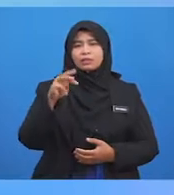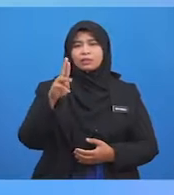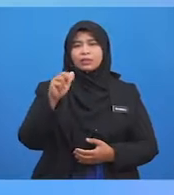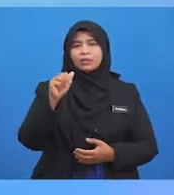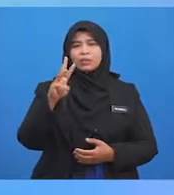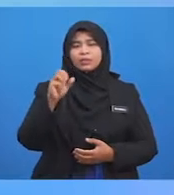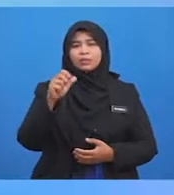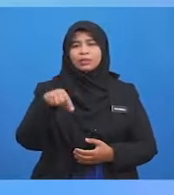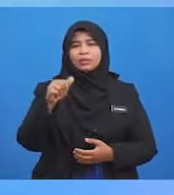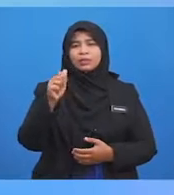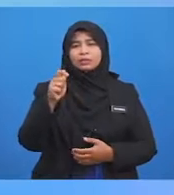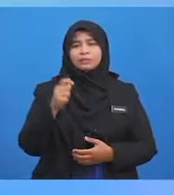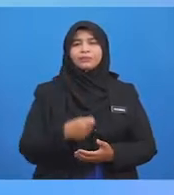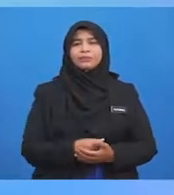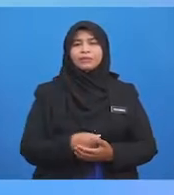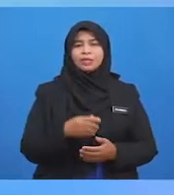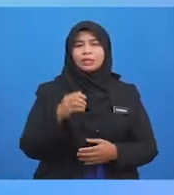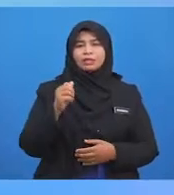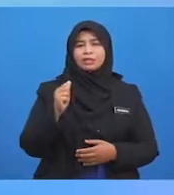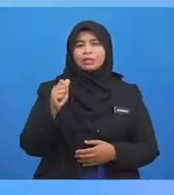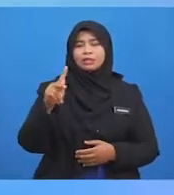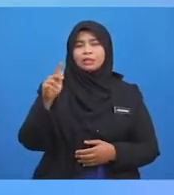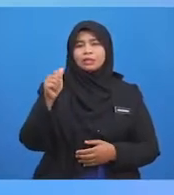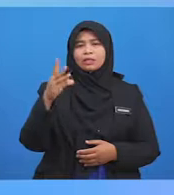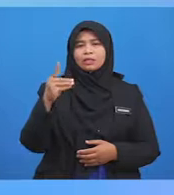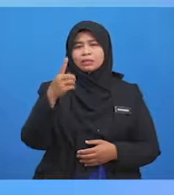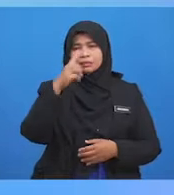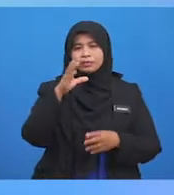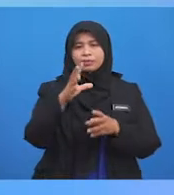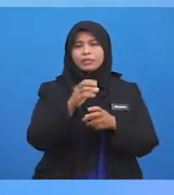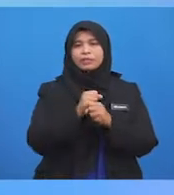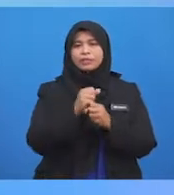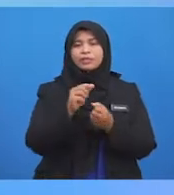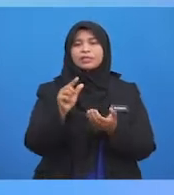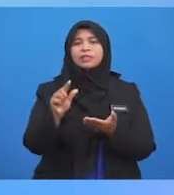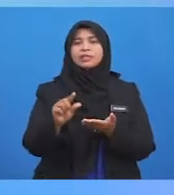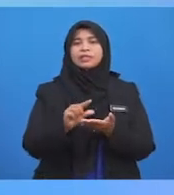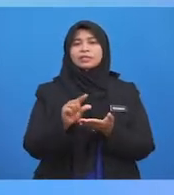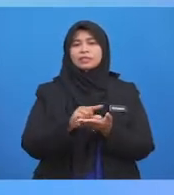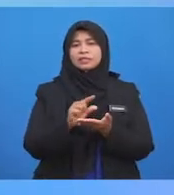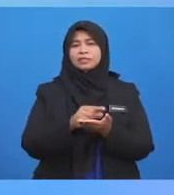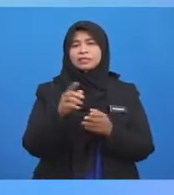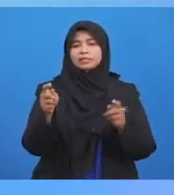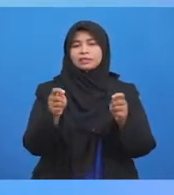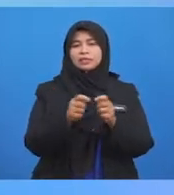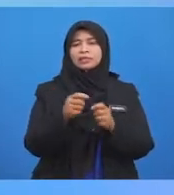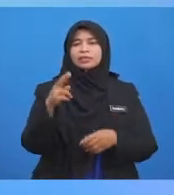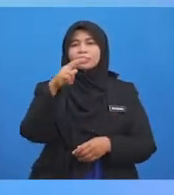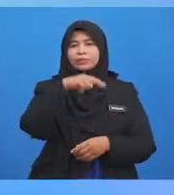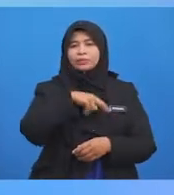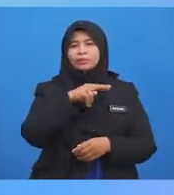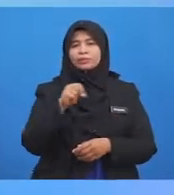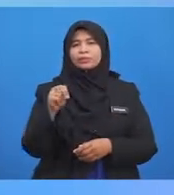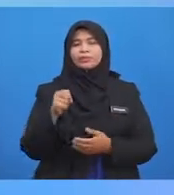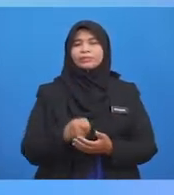Bermaksud Akad Untuk mendapatkan Ganjaran Seperti Keuntungan Contoh-contoh